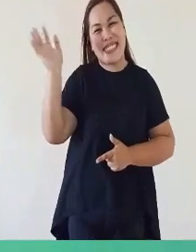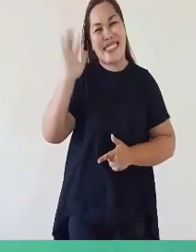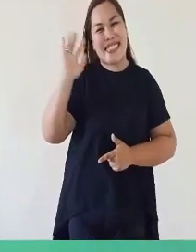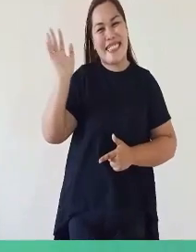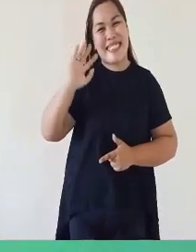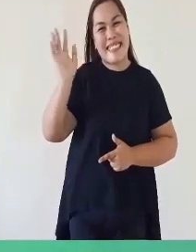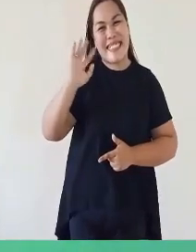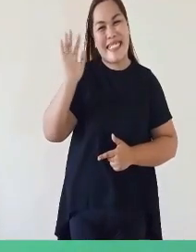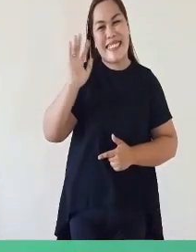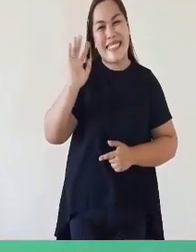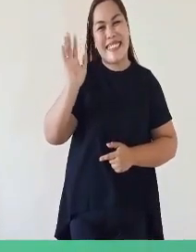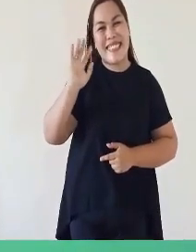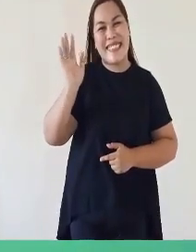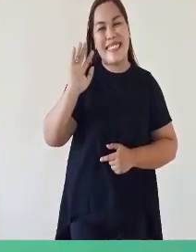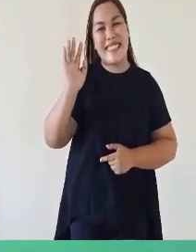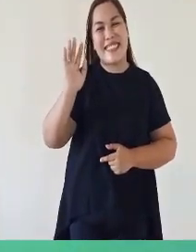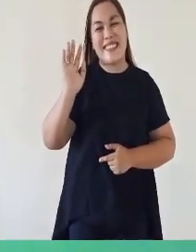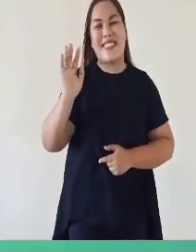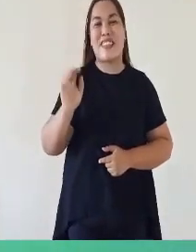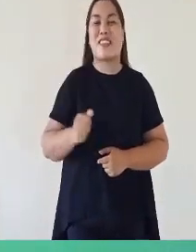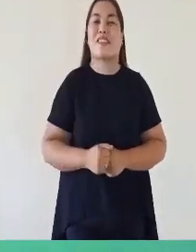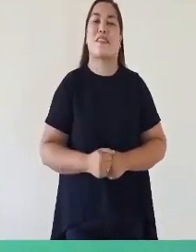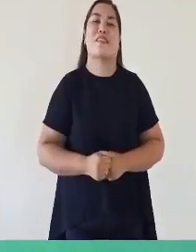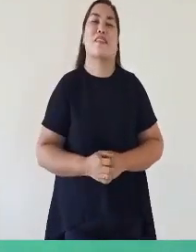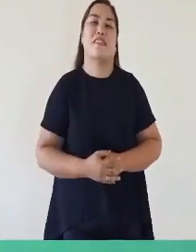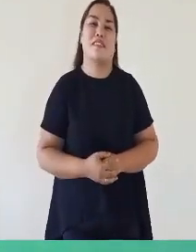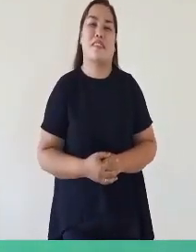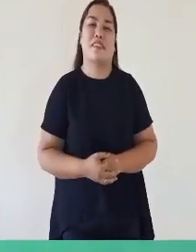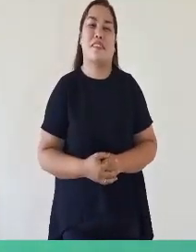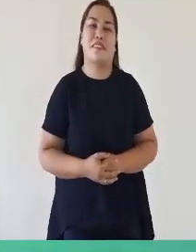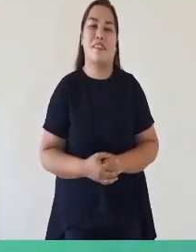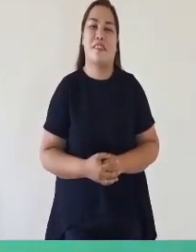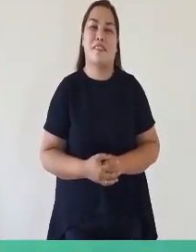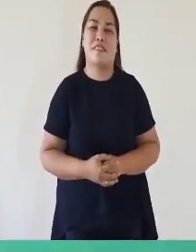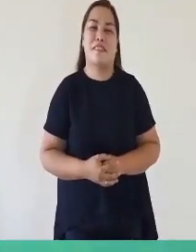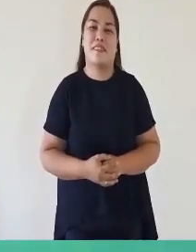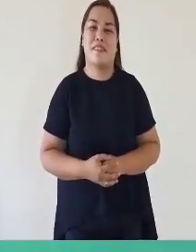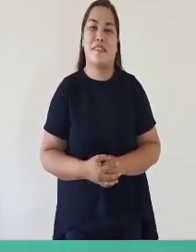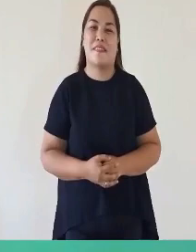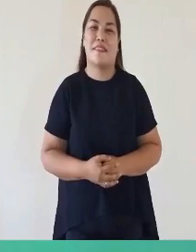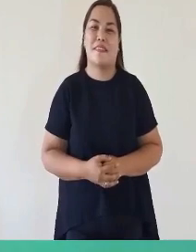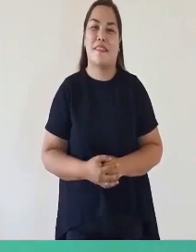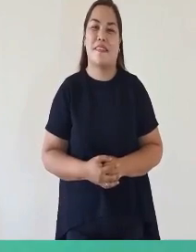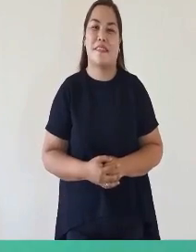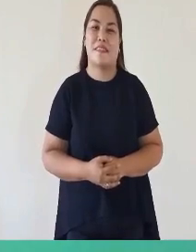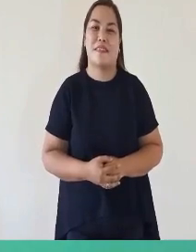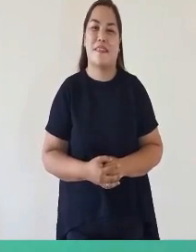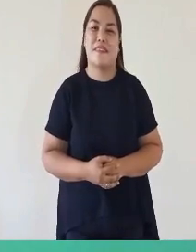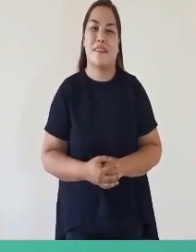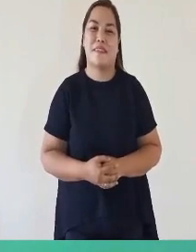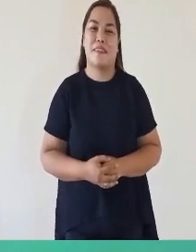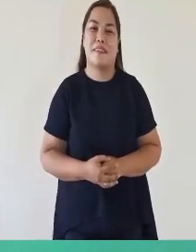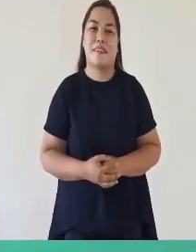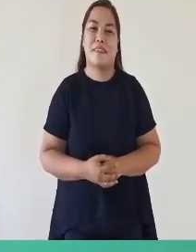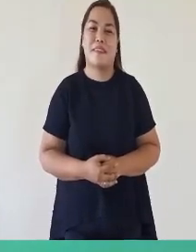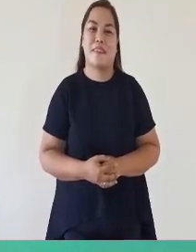Paalam Ito muli Si Teacher RJ Mula sa Divisyon Ng Angilas City